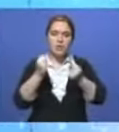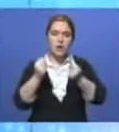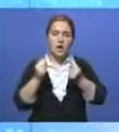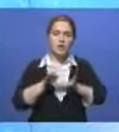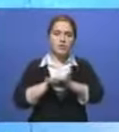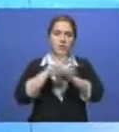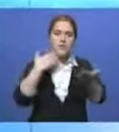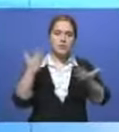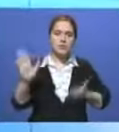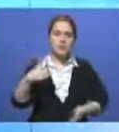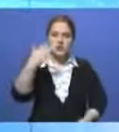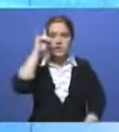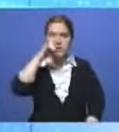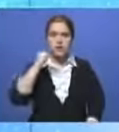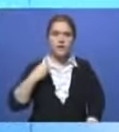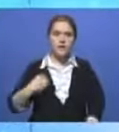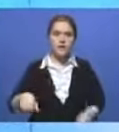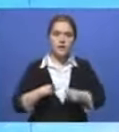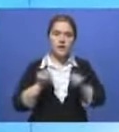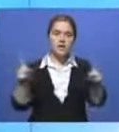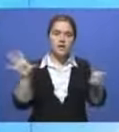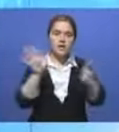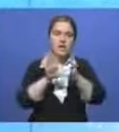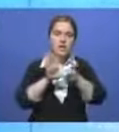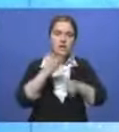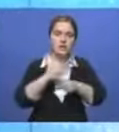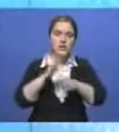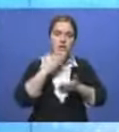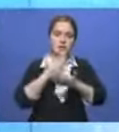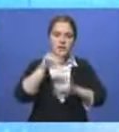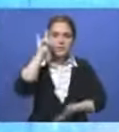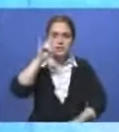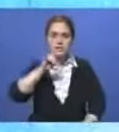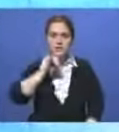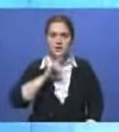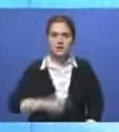отношений между Казахстаном и Францией, также в развитие энергетического сектора нашей страны.